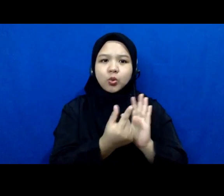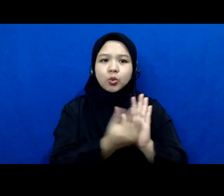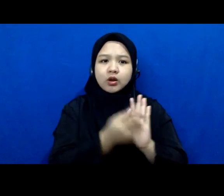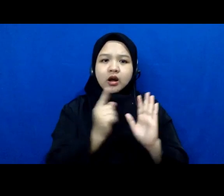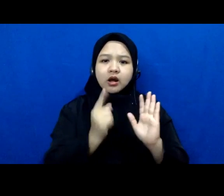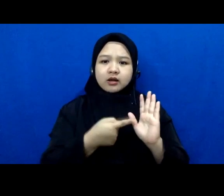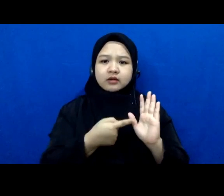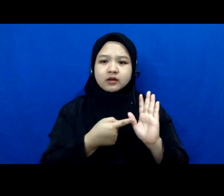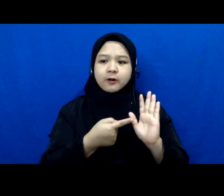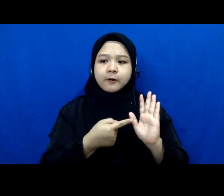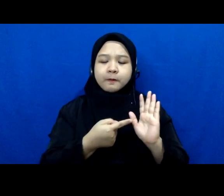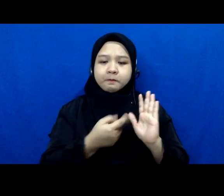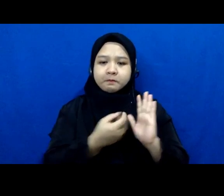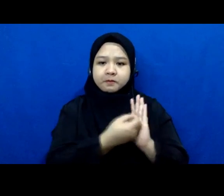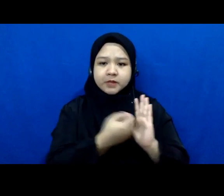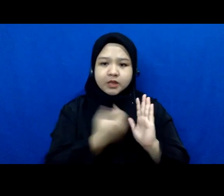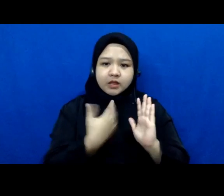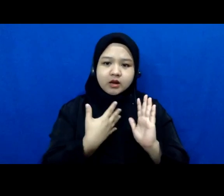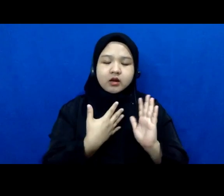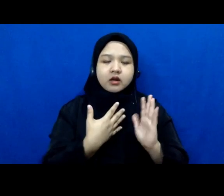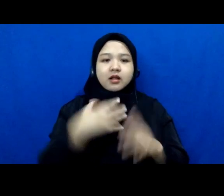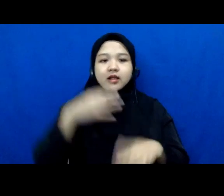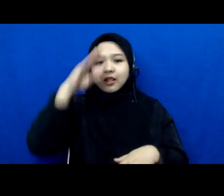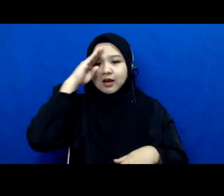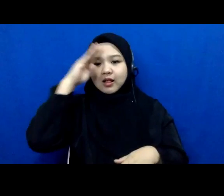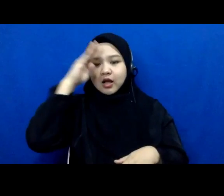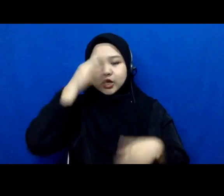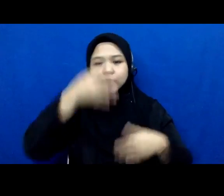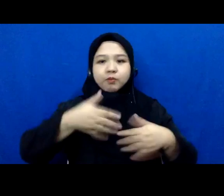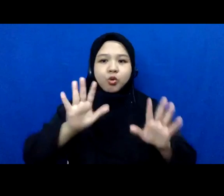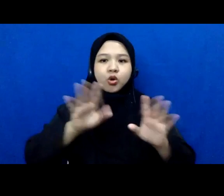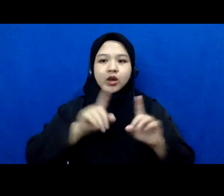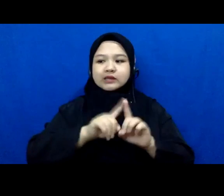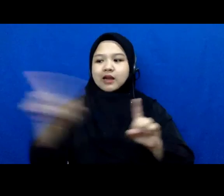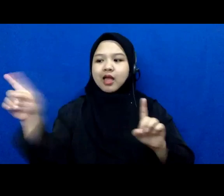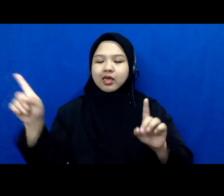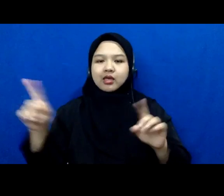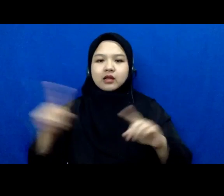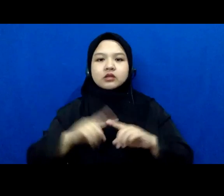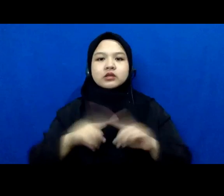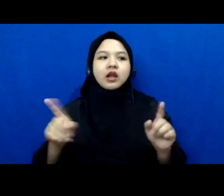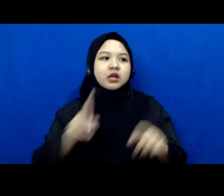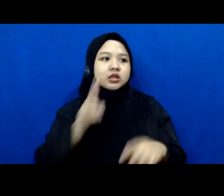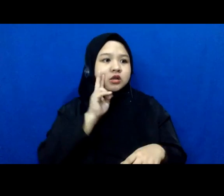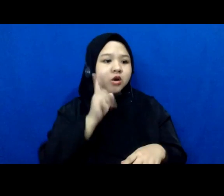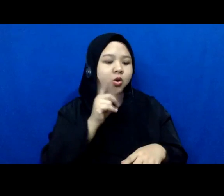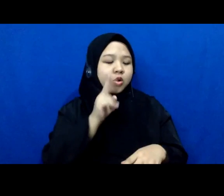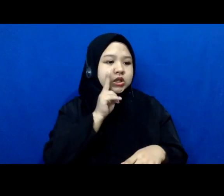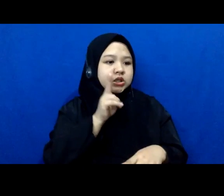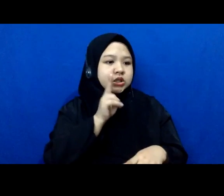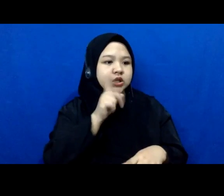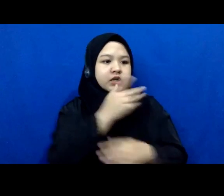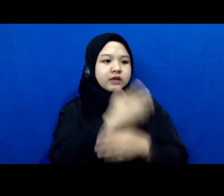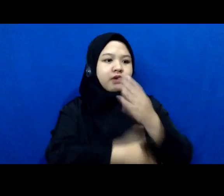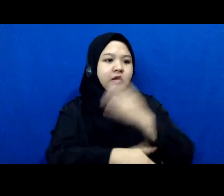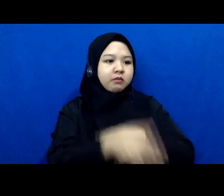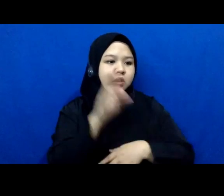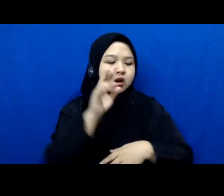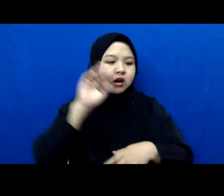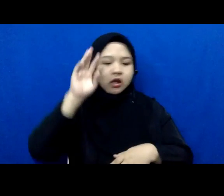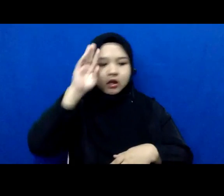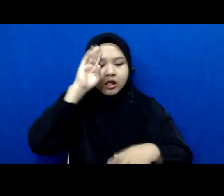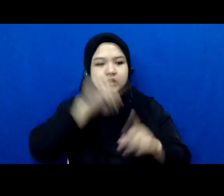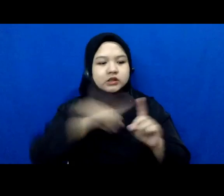bahwa laki-laki itu boleh menceraikan istrinya ketika perempuan itu menjadi defable gitu kan